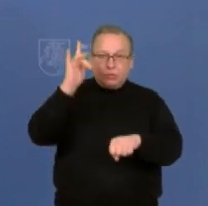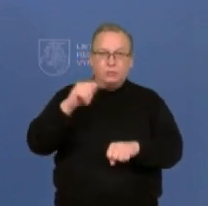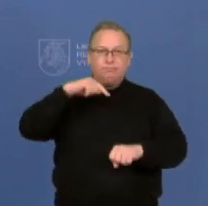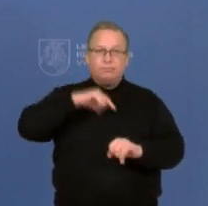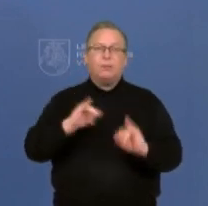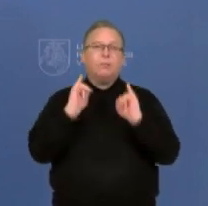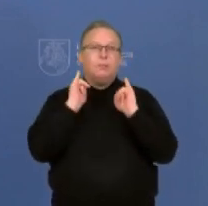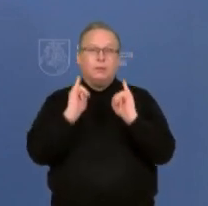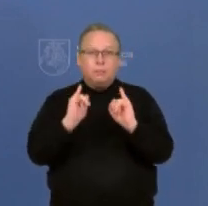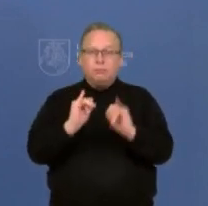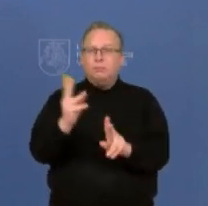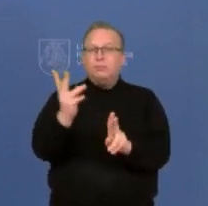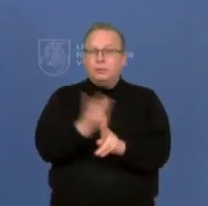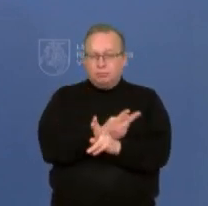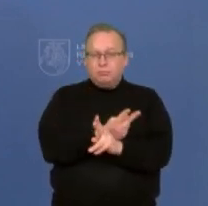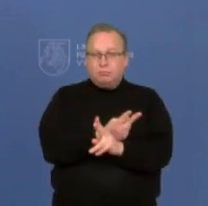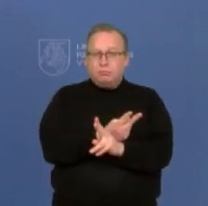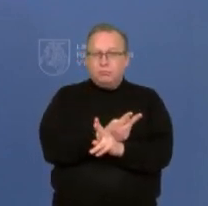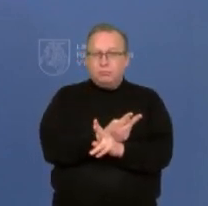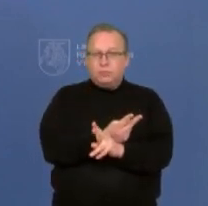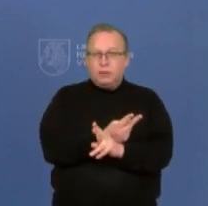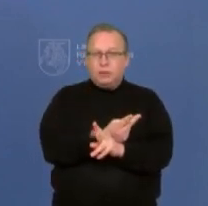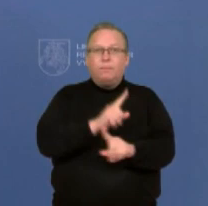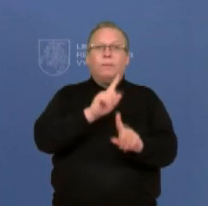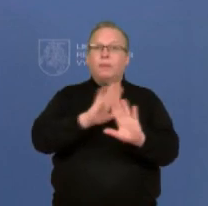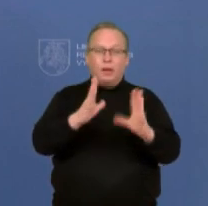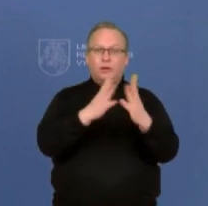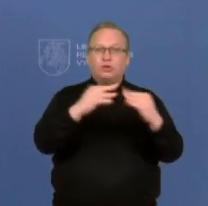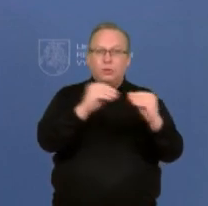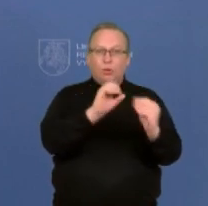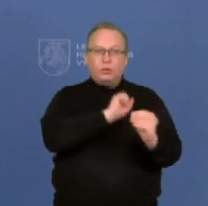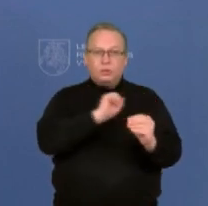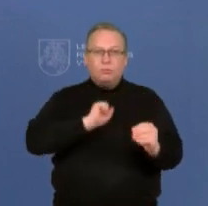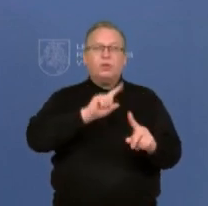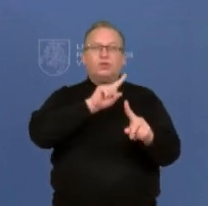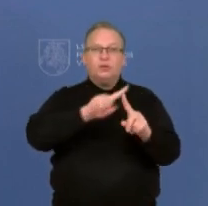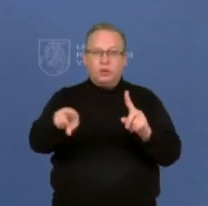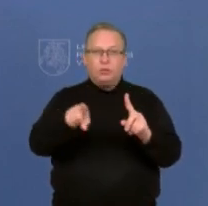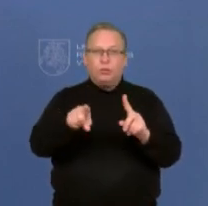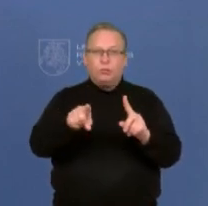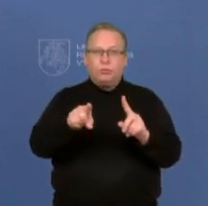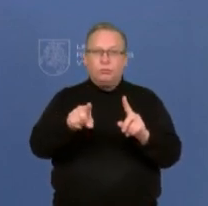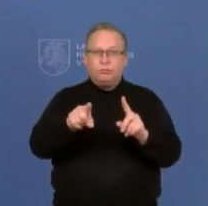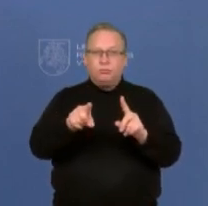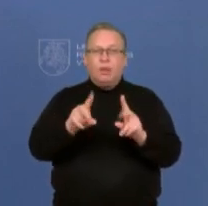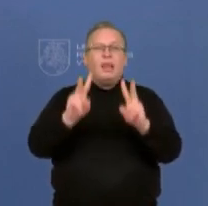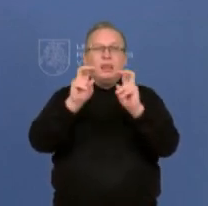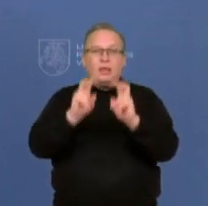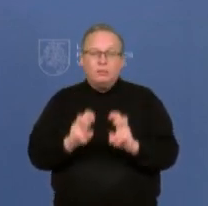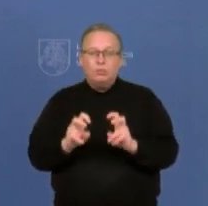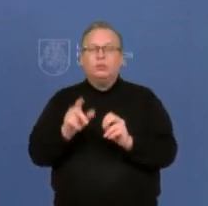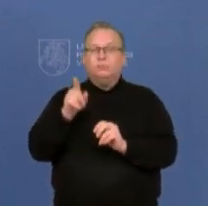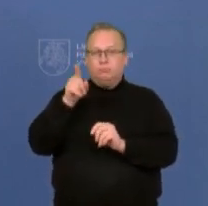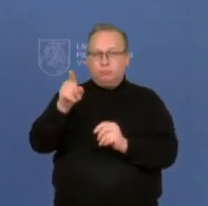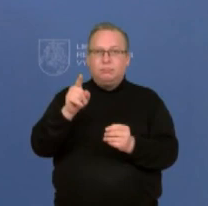reikia visų pirma, ne iš šeimos gydytoje, bet kviečiu iš karto kreiptis į mūsų tyrimo centrus, į mobiliuosius